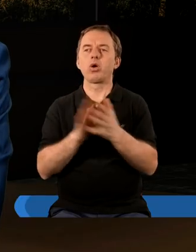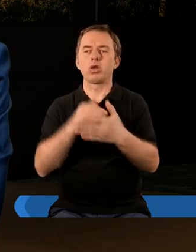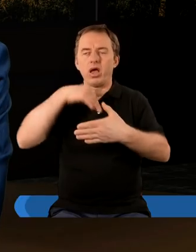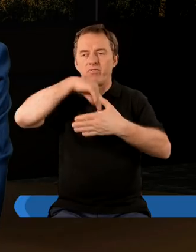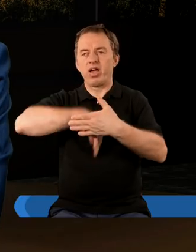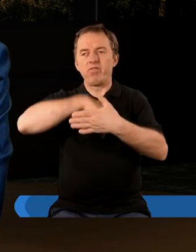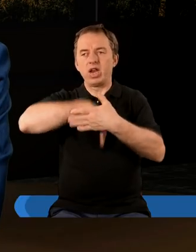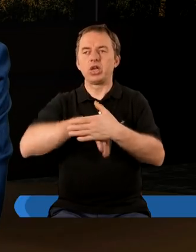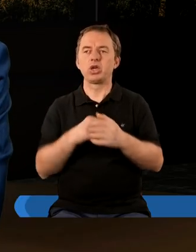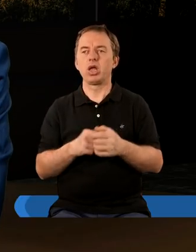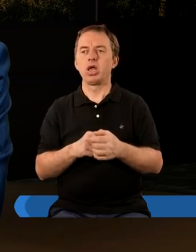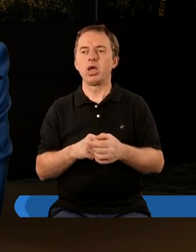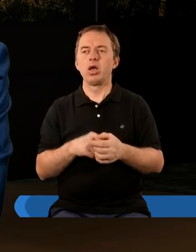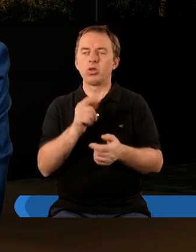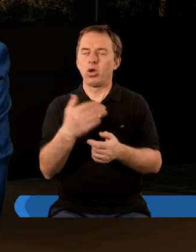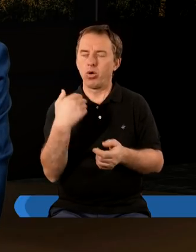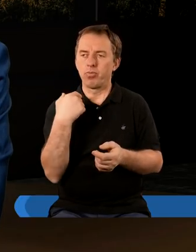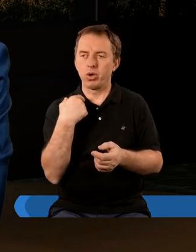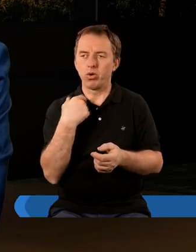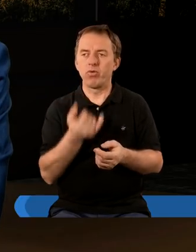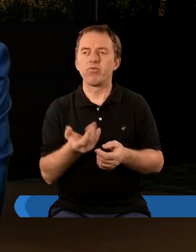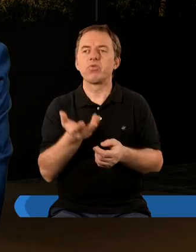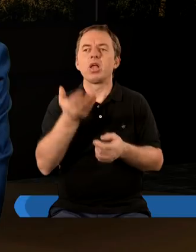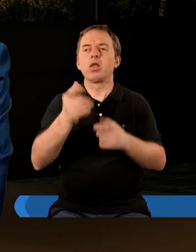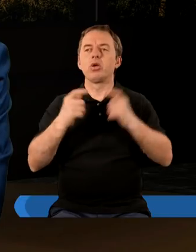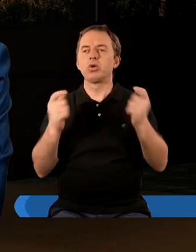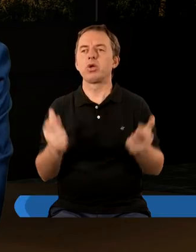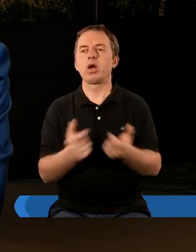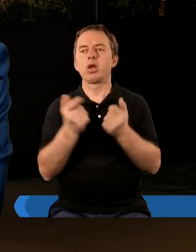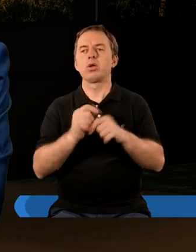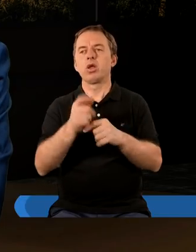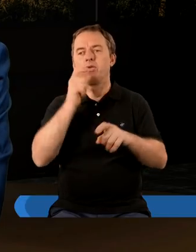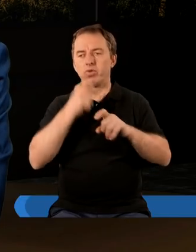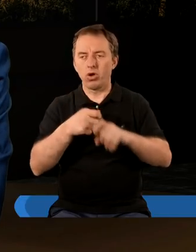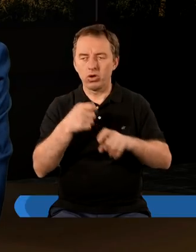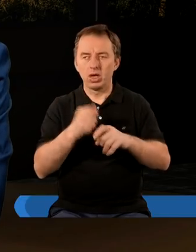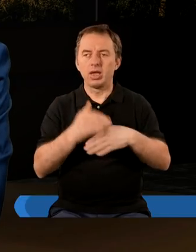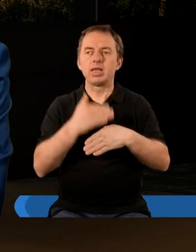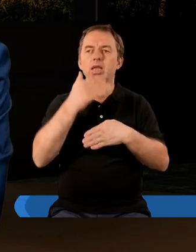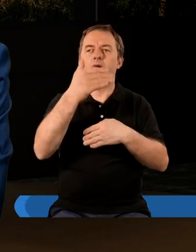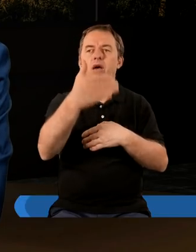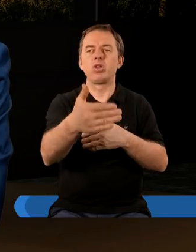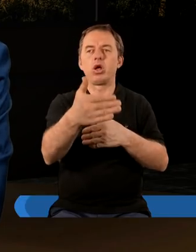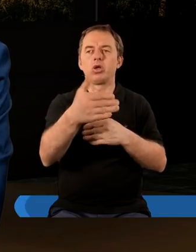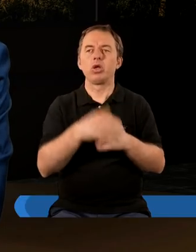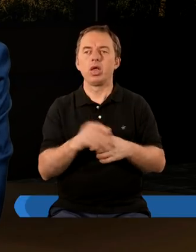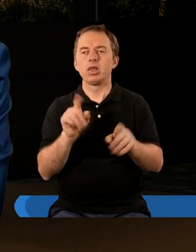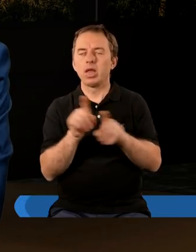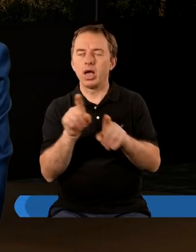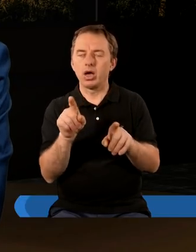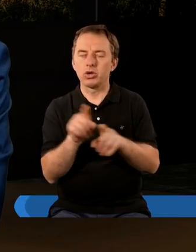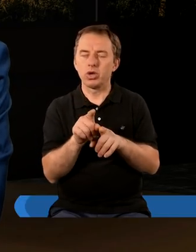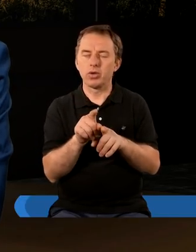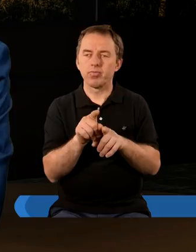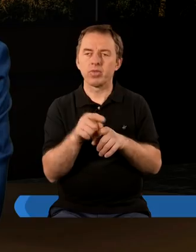wewnętrzny. Być może to było o wiele większym zagrożeniem niż ci wrogowie zewnętrzni. Także